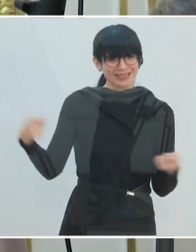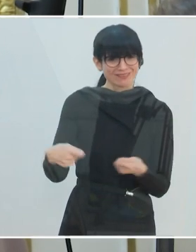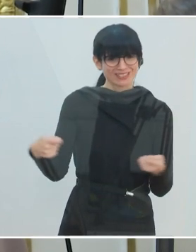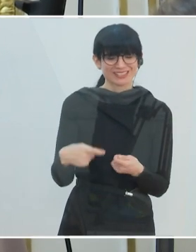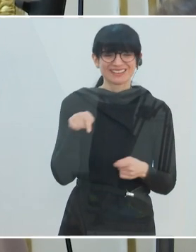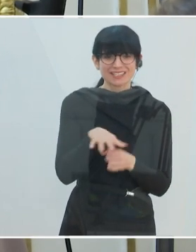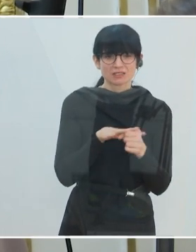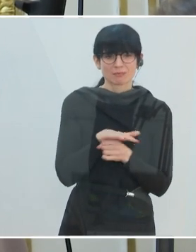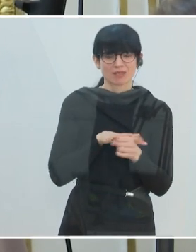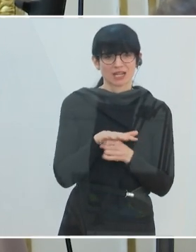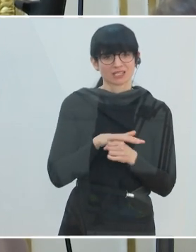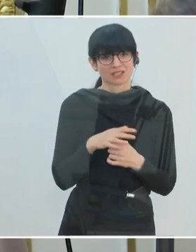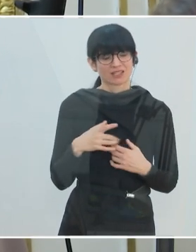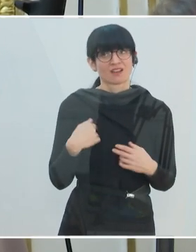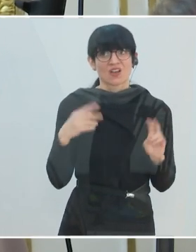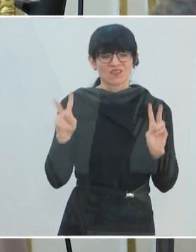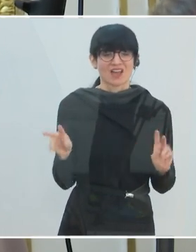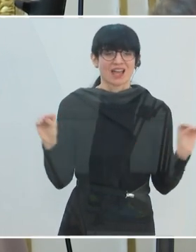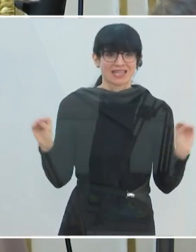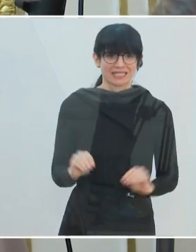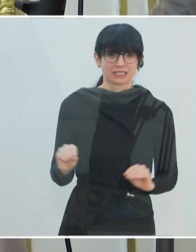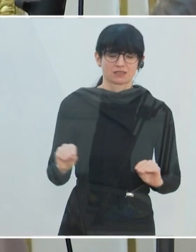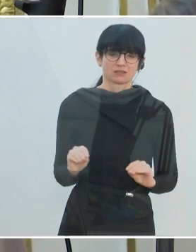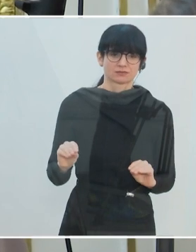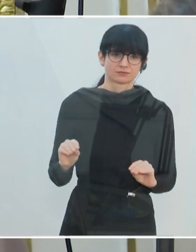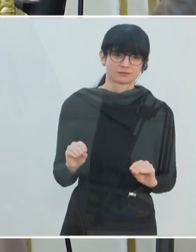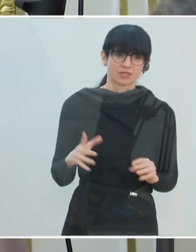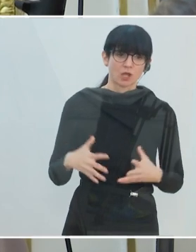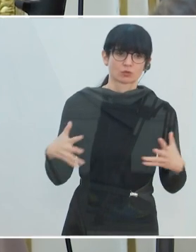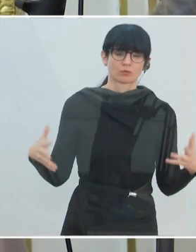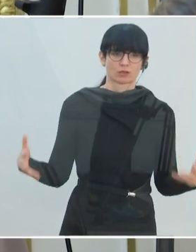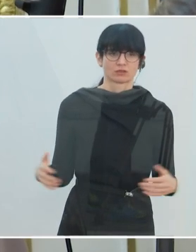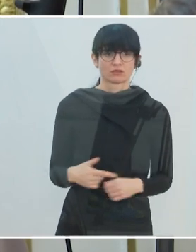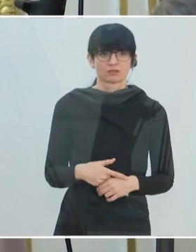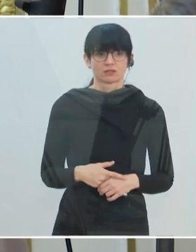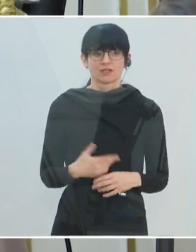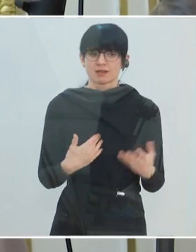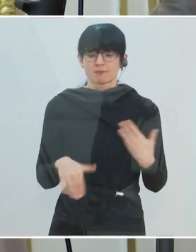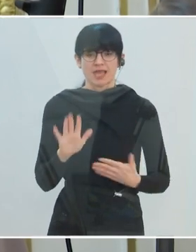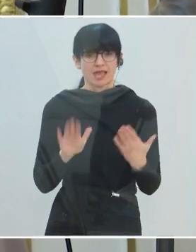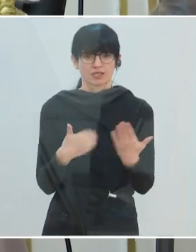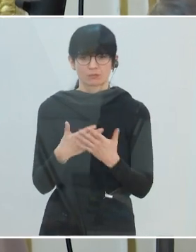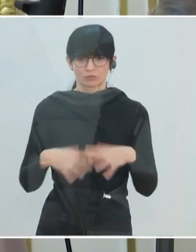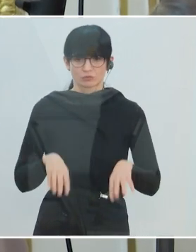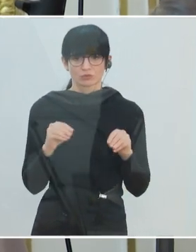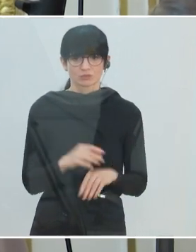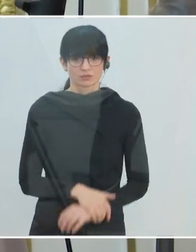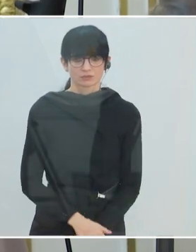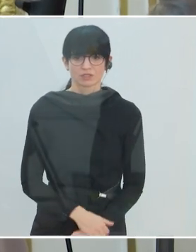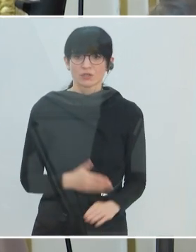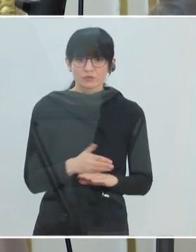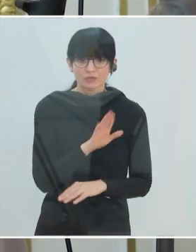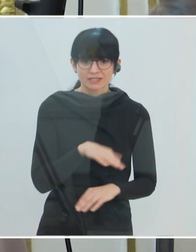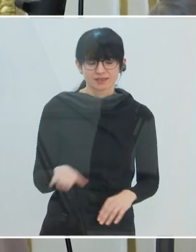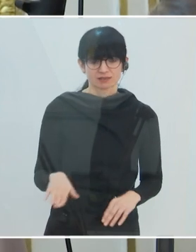diese Bereiche jetzt wirklich dann auch auszubauen, mehr Angebote zu schaffen für